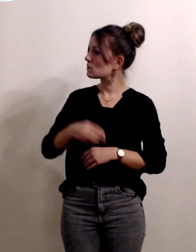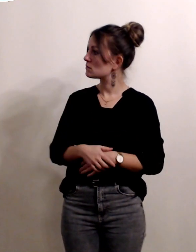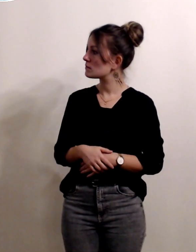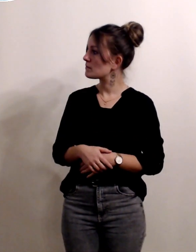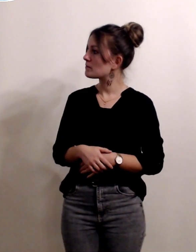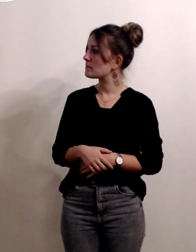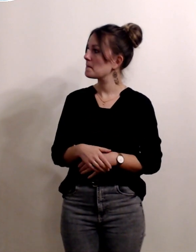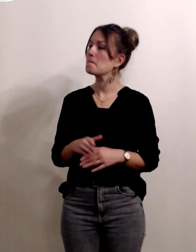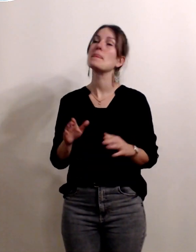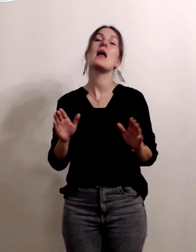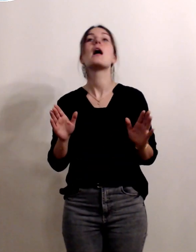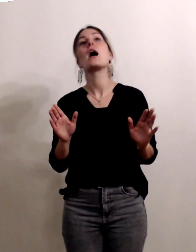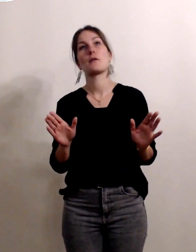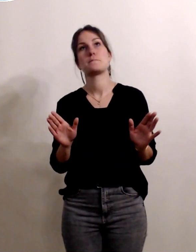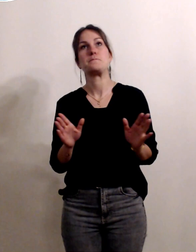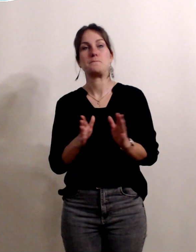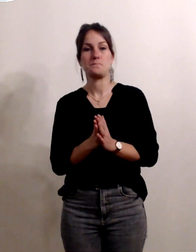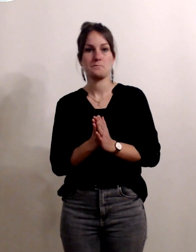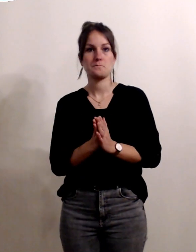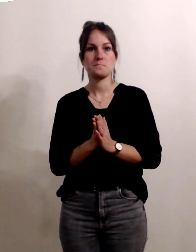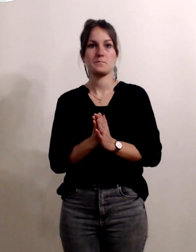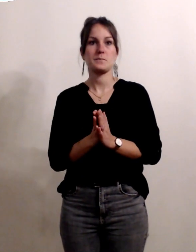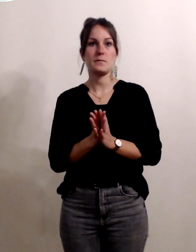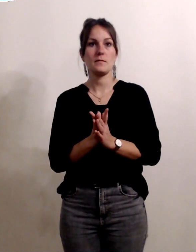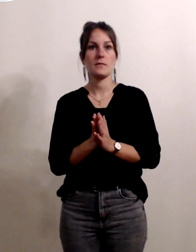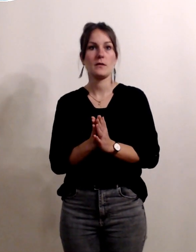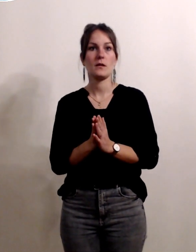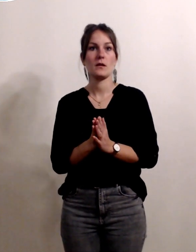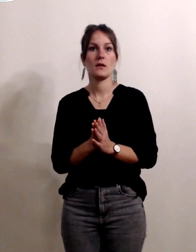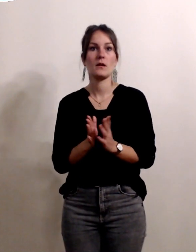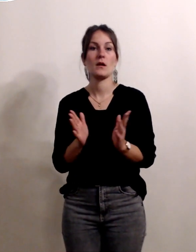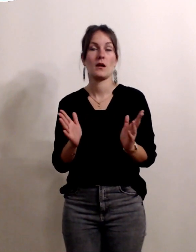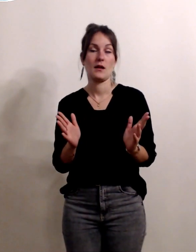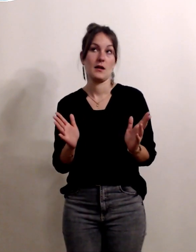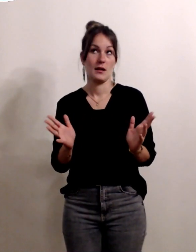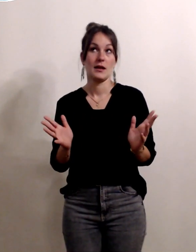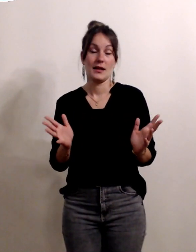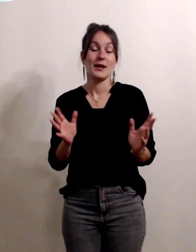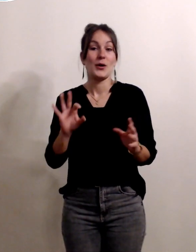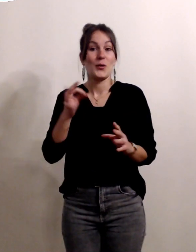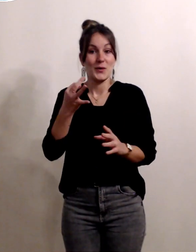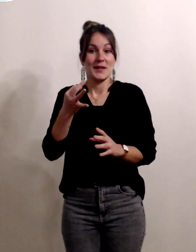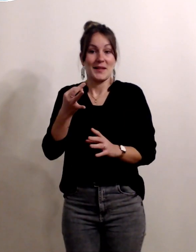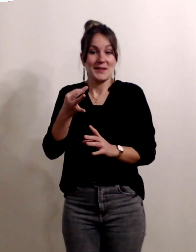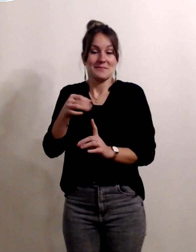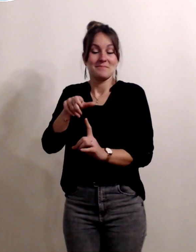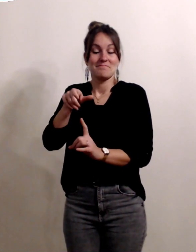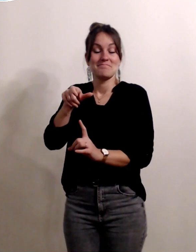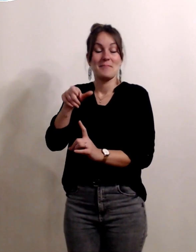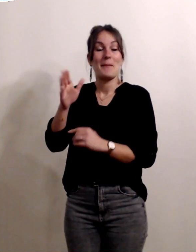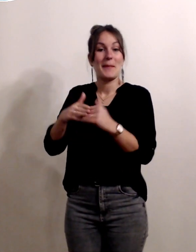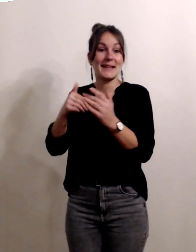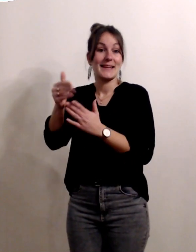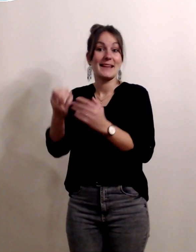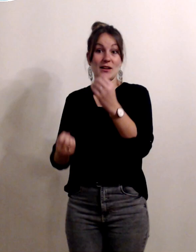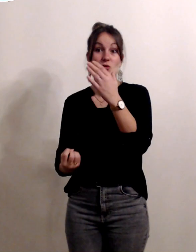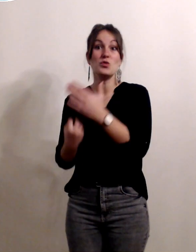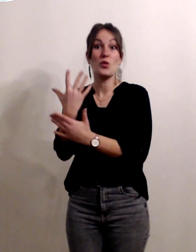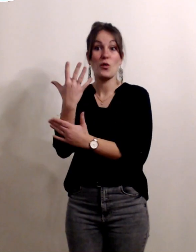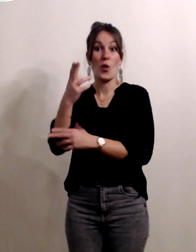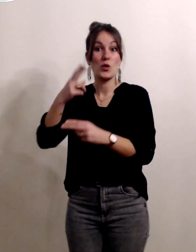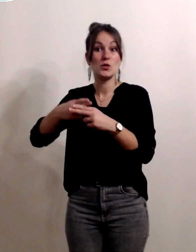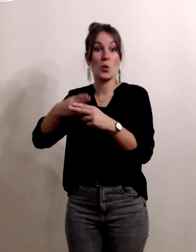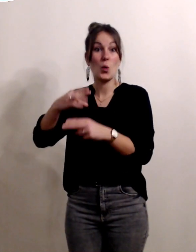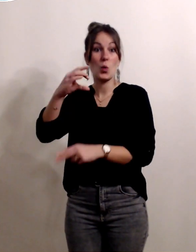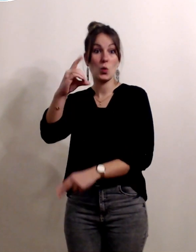alors c'est en effet un nouveau métier j'ai envie de dire